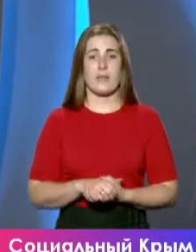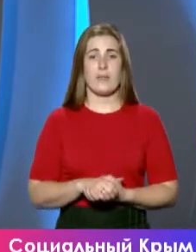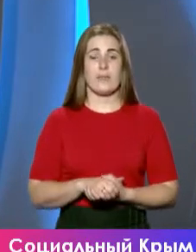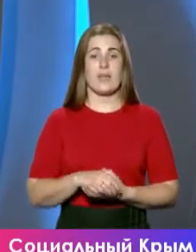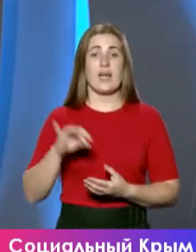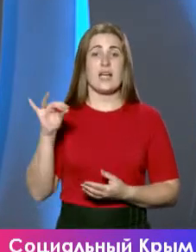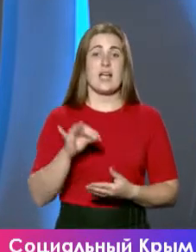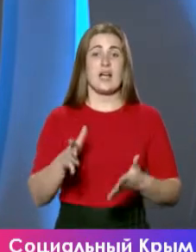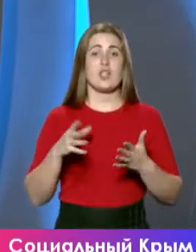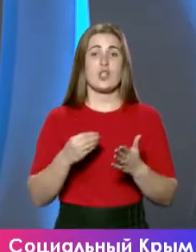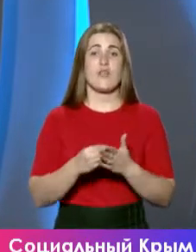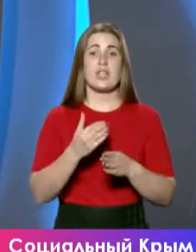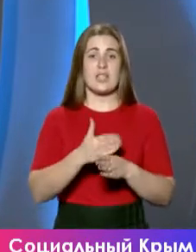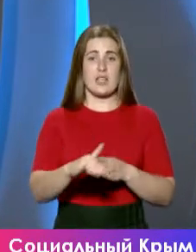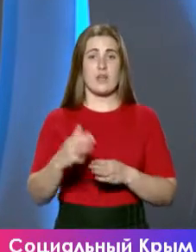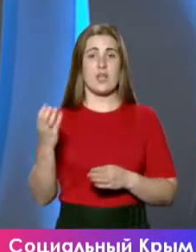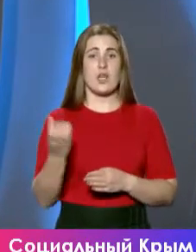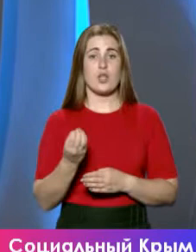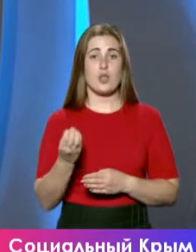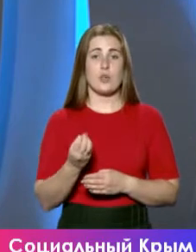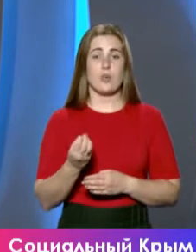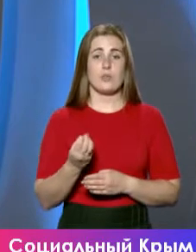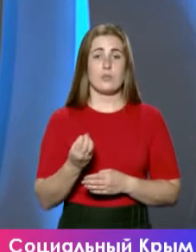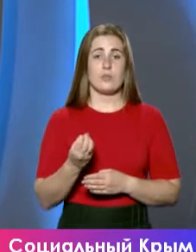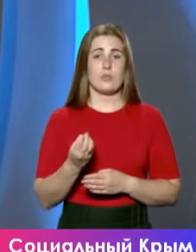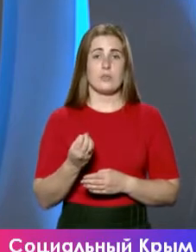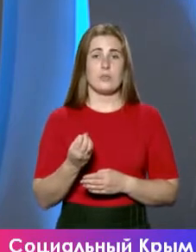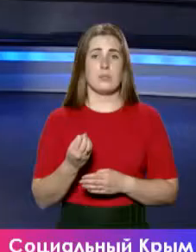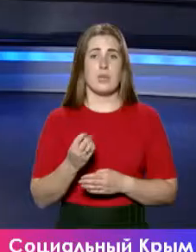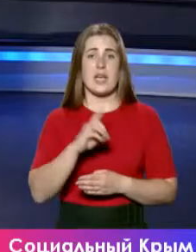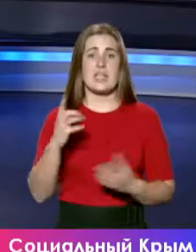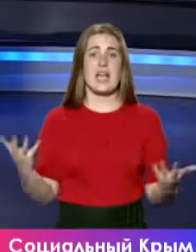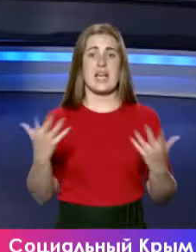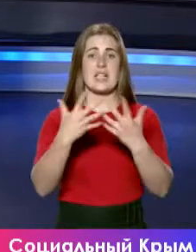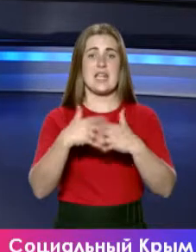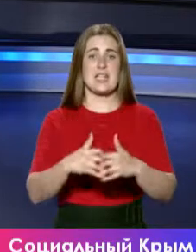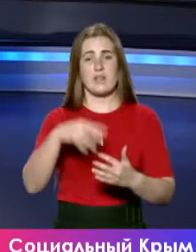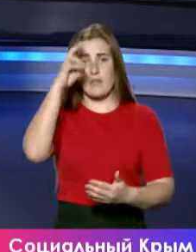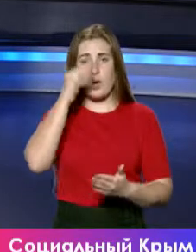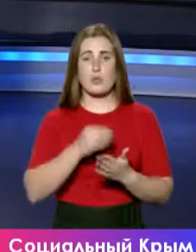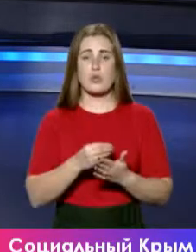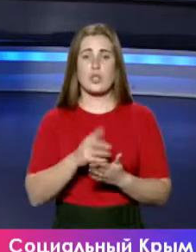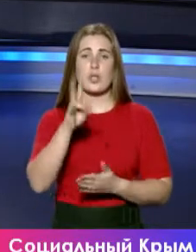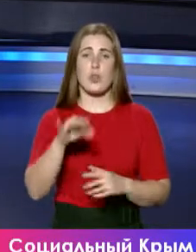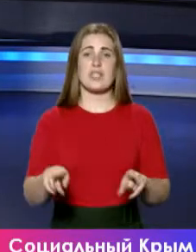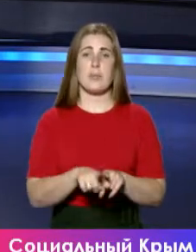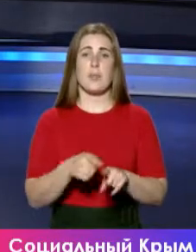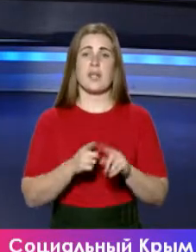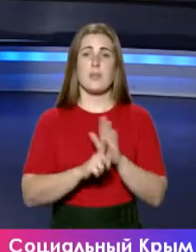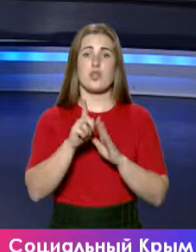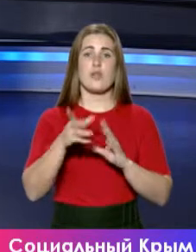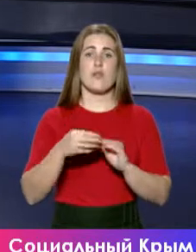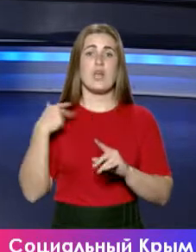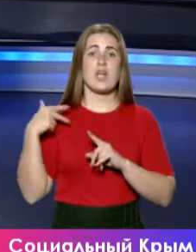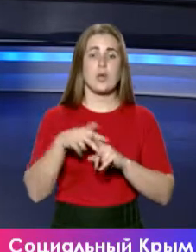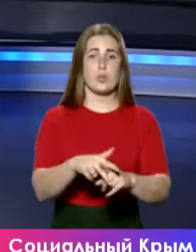И, конечно, финансирование идет еще из консолидированного бюджета. Но, тем не менее, это прежде всего нагрузка